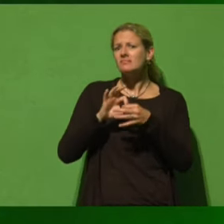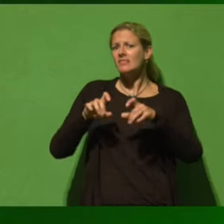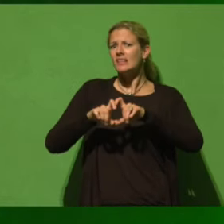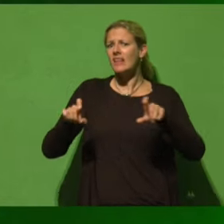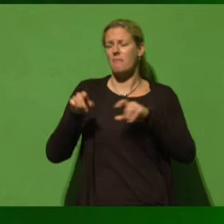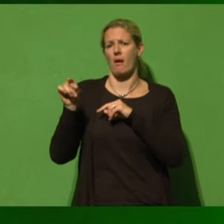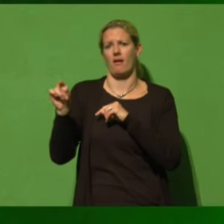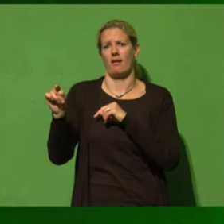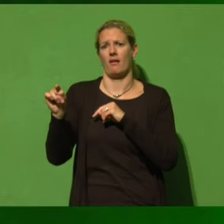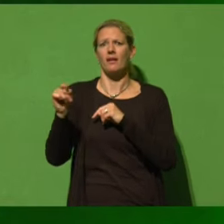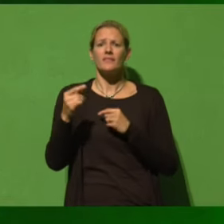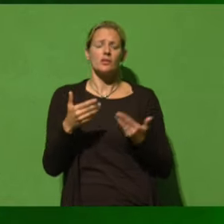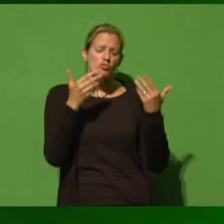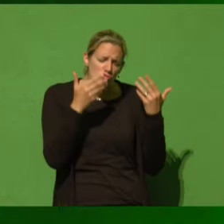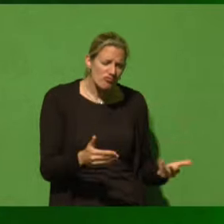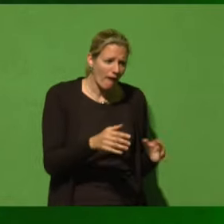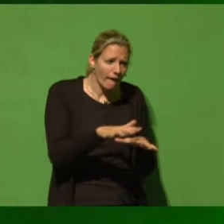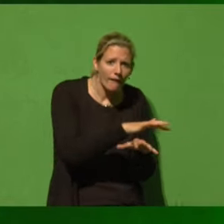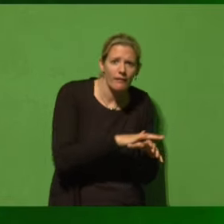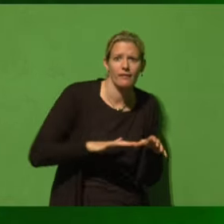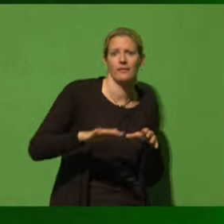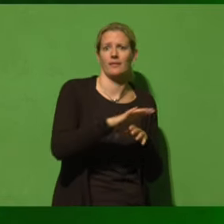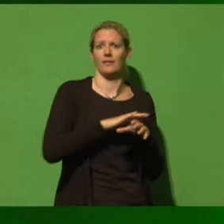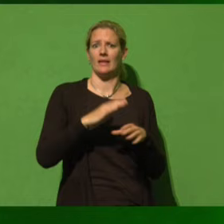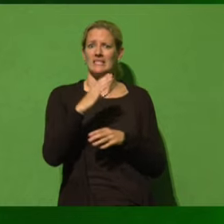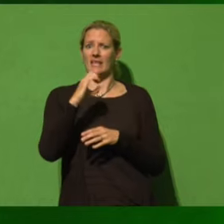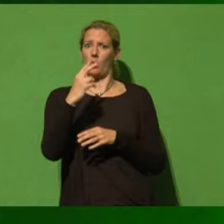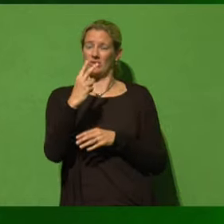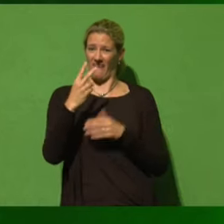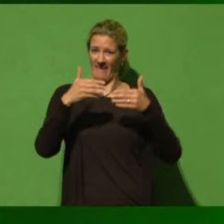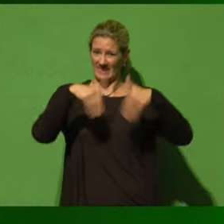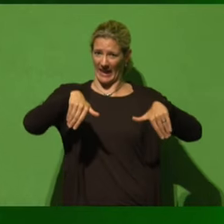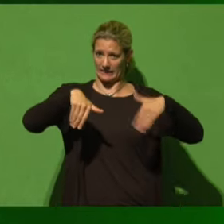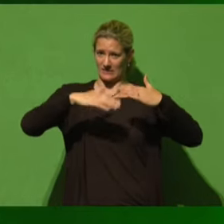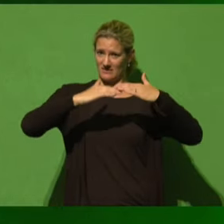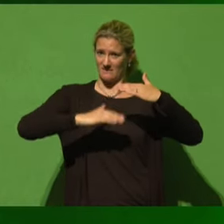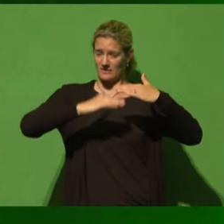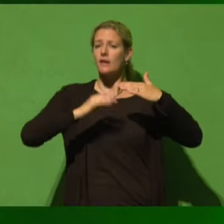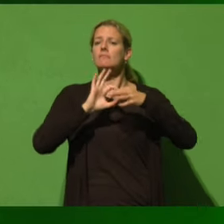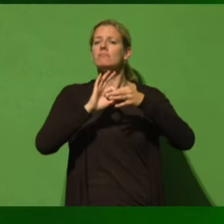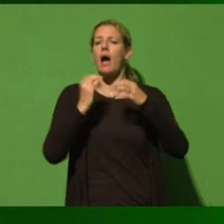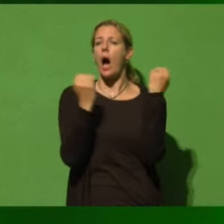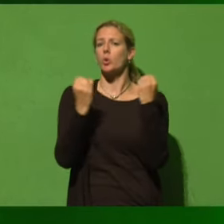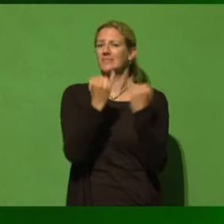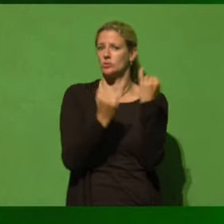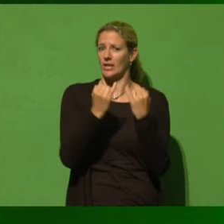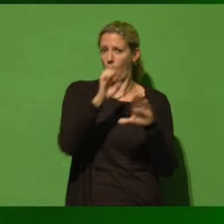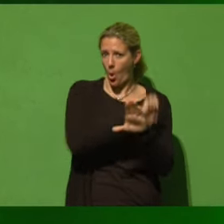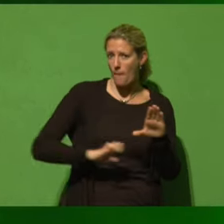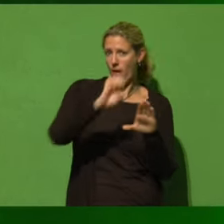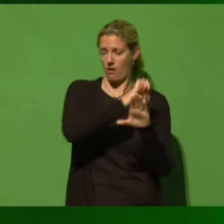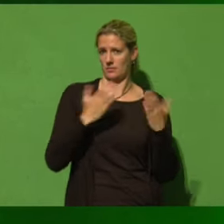schon total schwachen, die schon total zahmen CO2-Grenzwerte für die Autoindustrie auf europäischer Ebene. Alle